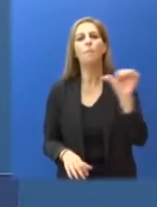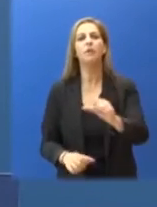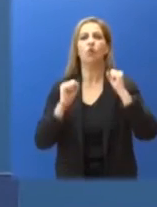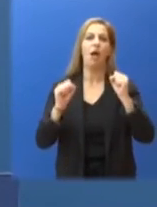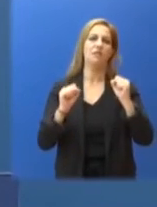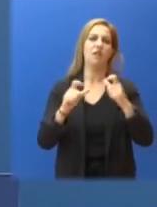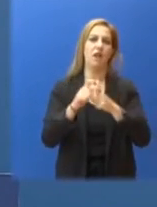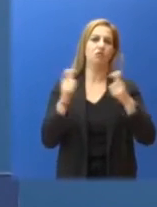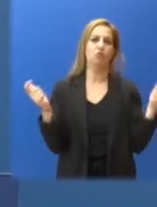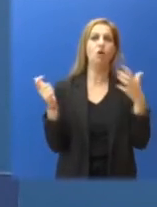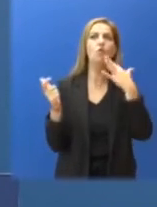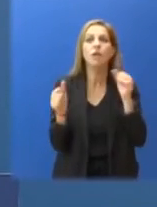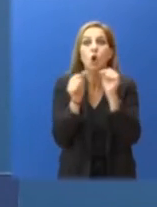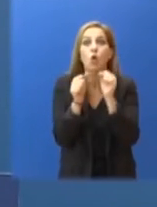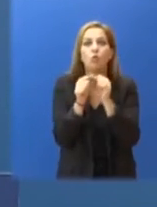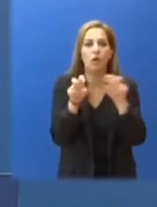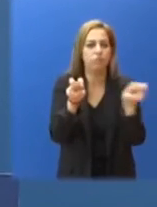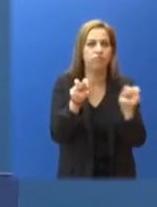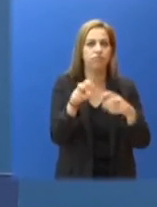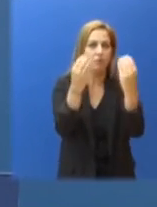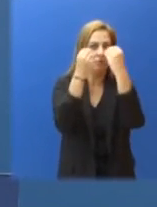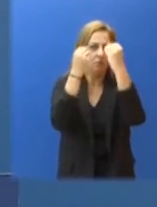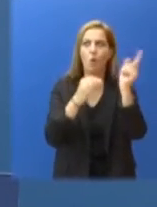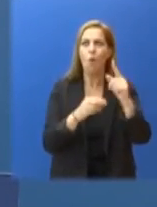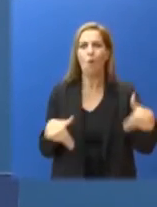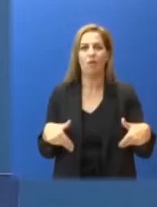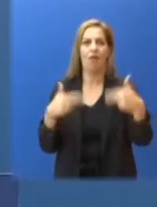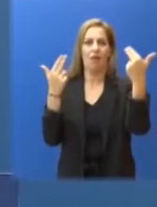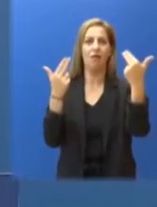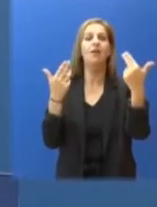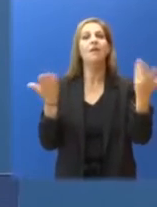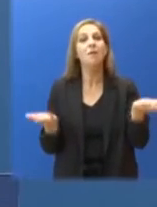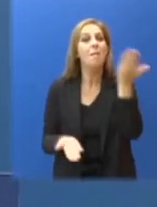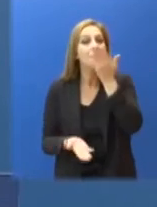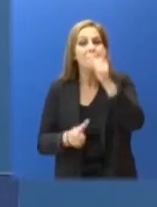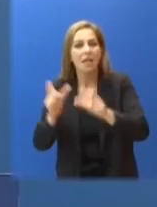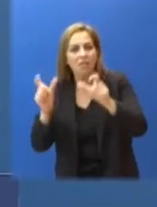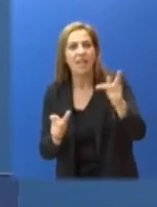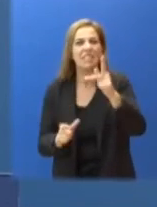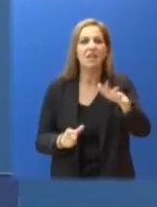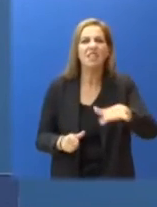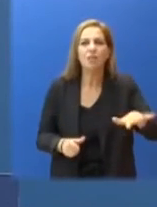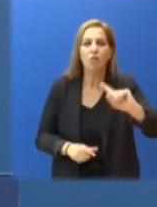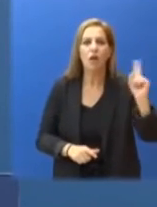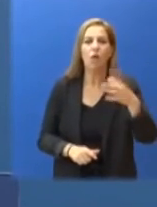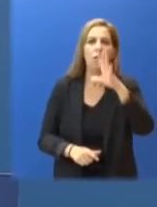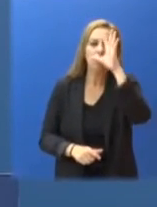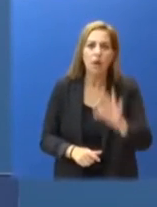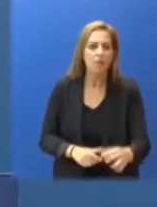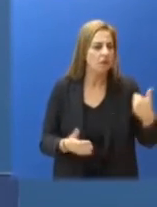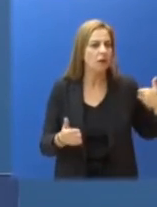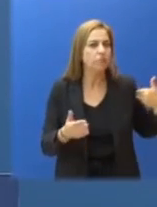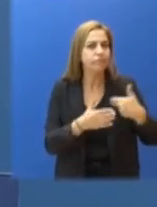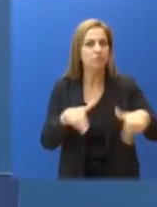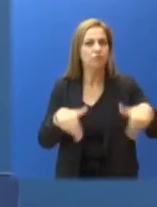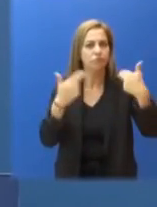αποτελεσματικότητα στη διαζώση της διδασκαλίας. Οι μαθητές και η κοινωνία δεν αντέχουν άλλο τις επιπτώσεις απουσίας από